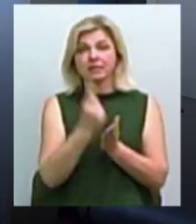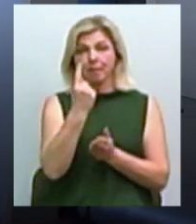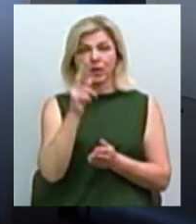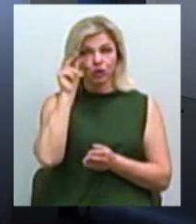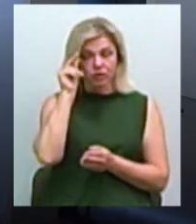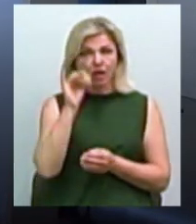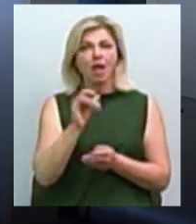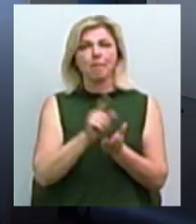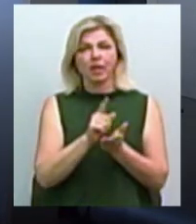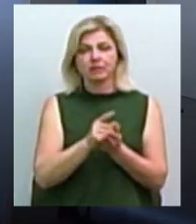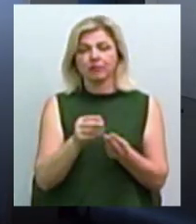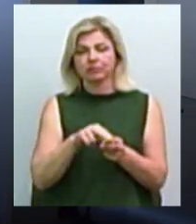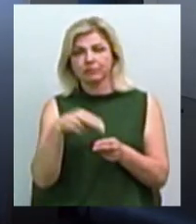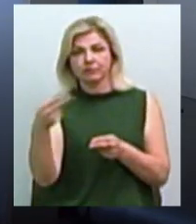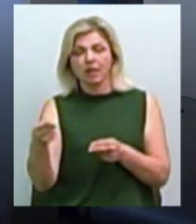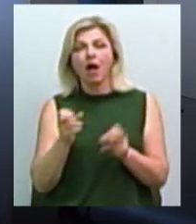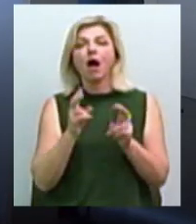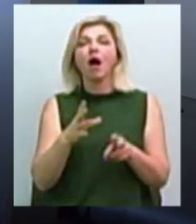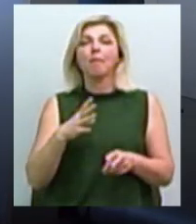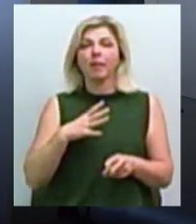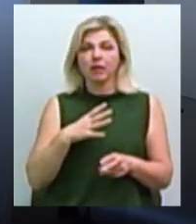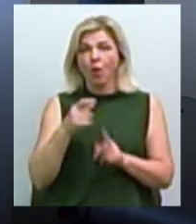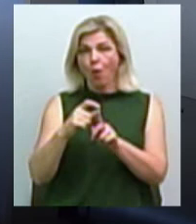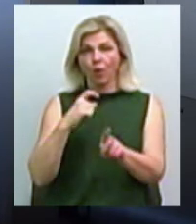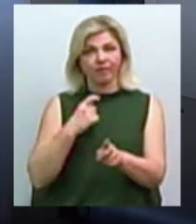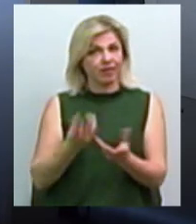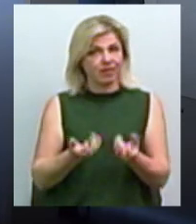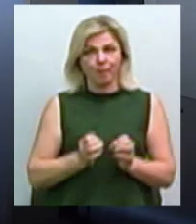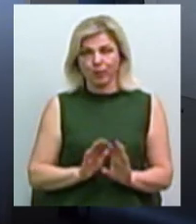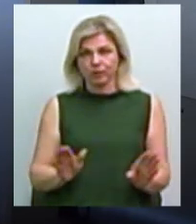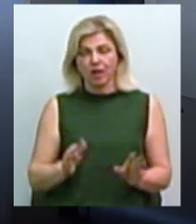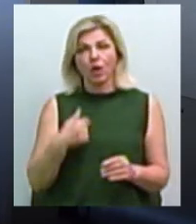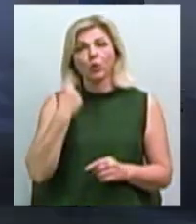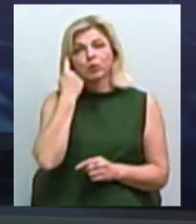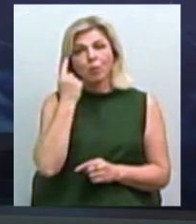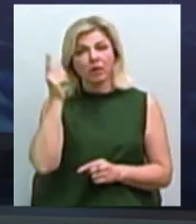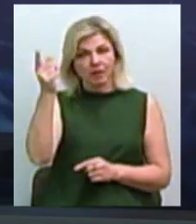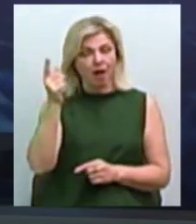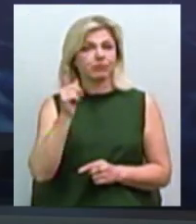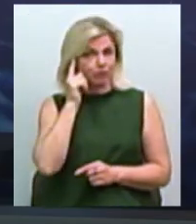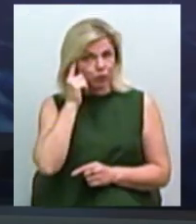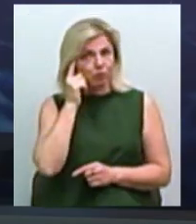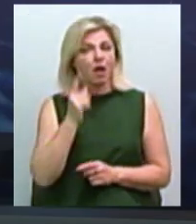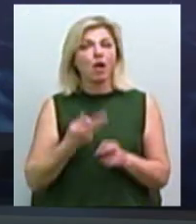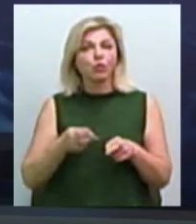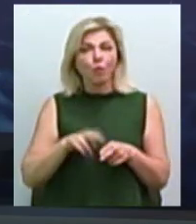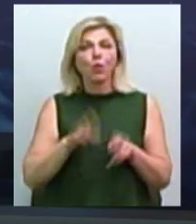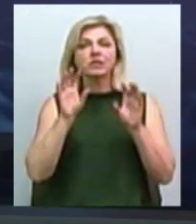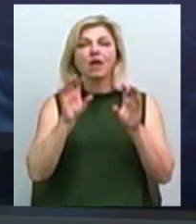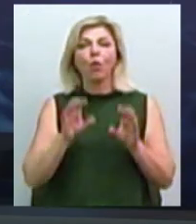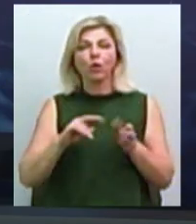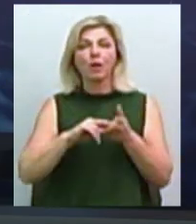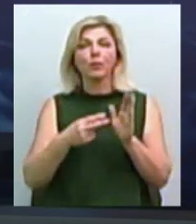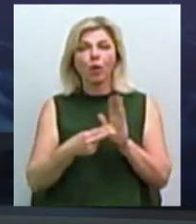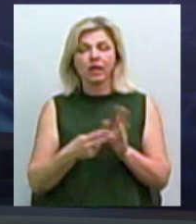пенсіонери, розраховуються, як бути в даному випадку. Відповіді я не отримала, я думаю, що вони задумаються. Тому треба було в законопроєкті ці